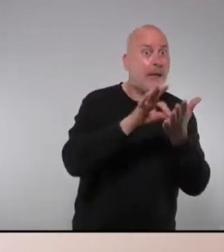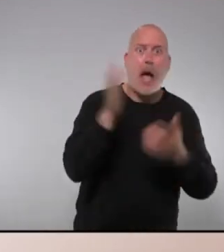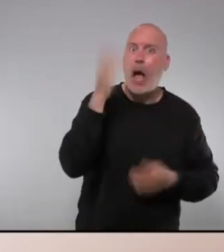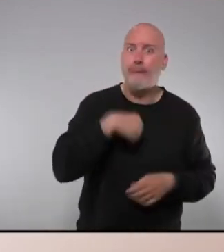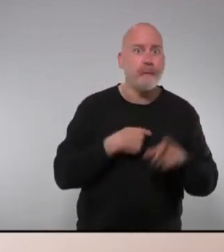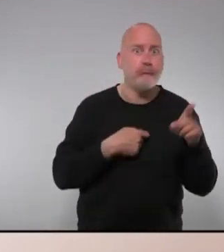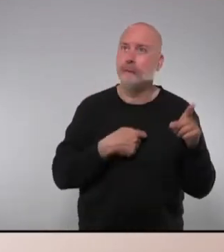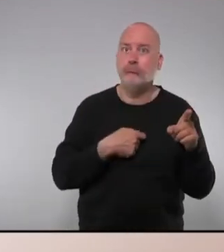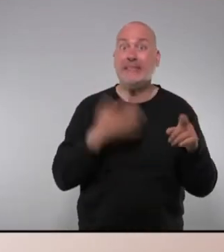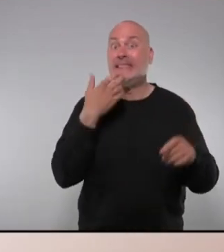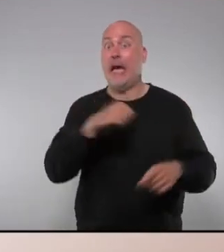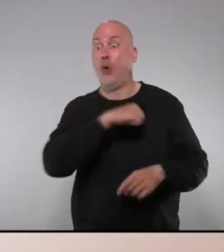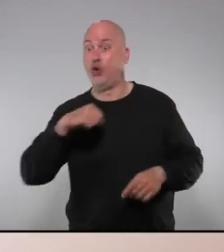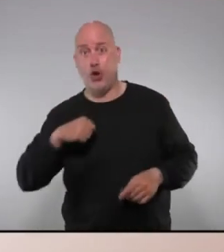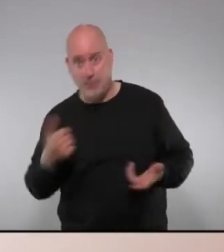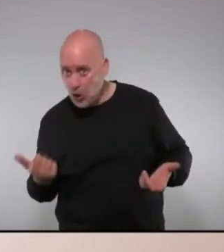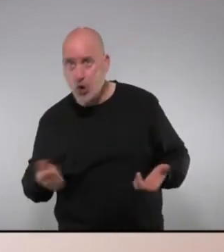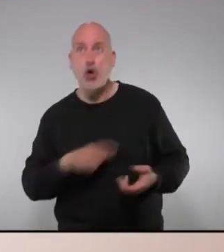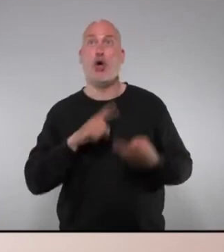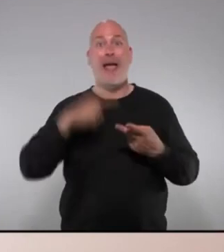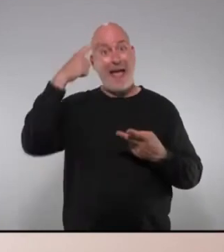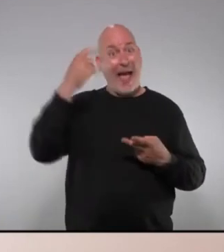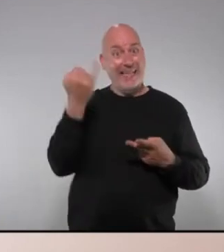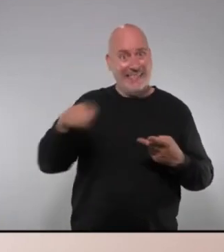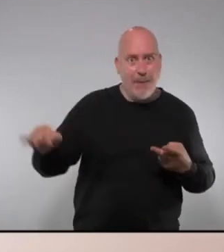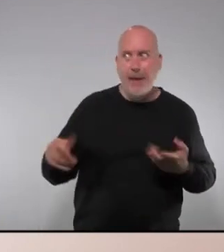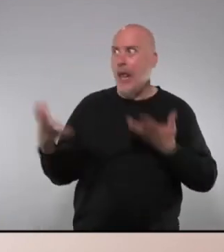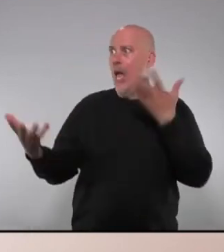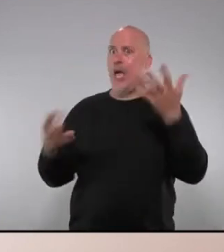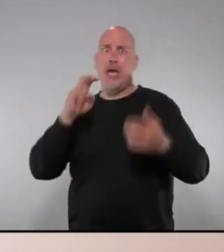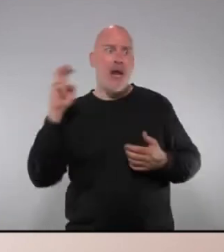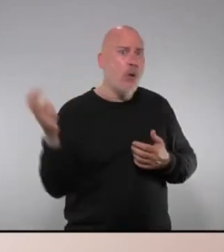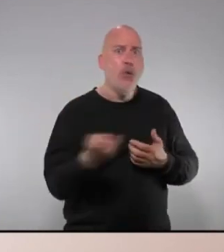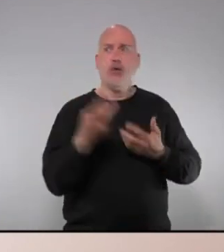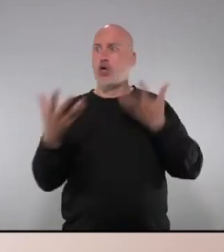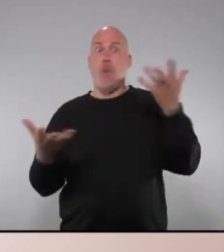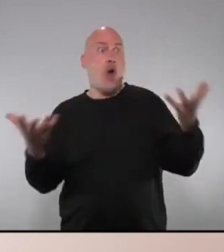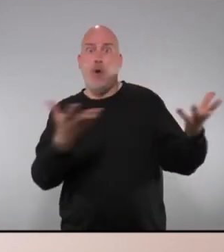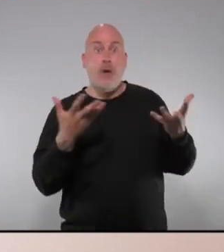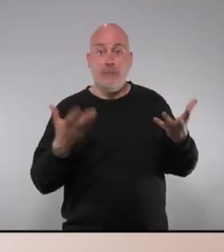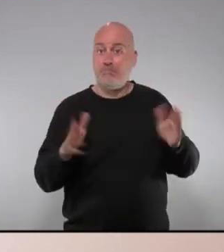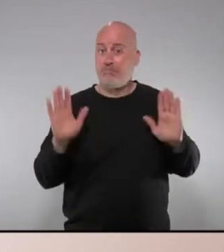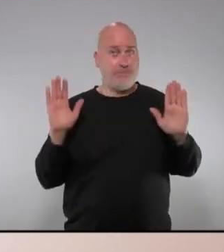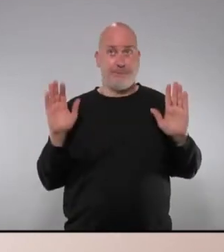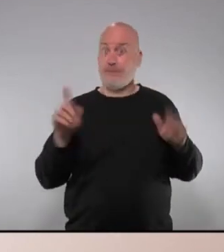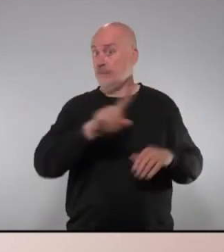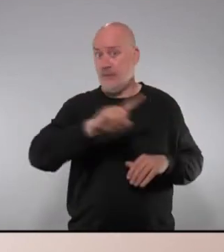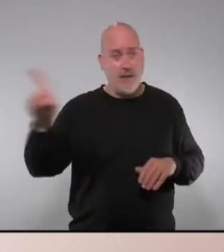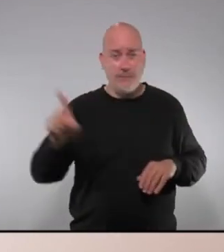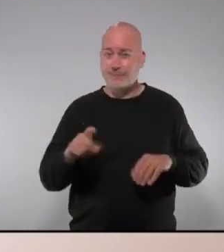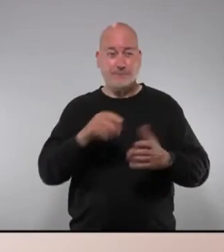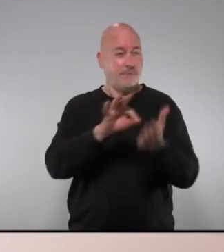busquis si ets autònom si ets la dona d'un malalt d'Ela o d'Alzheimer que ja no sap d'on treure els recursos ni l'esma per anar tirant i per descomptat no els